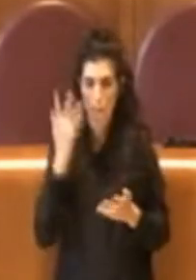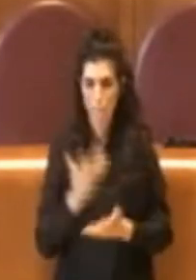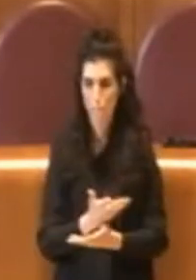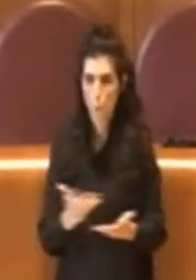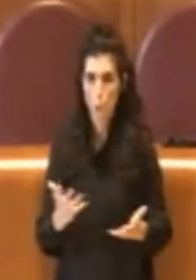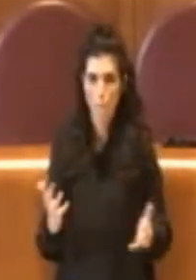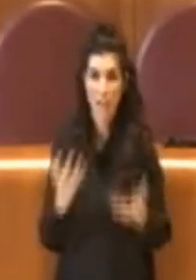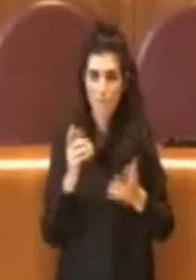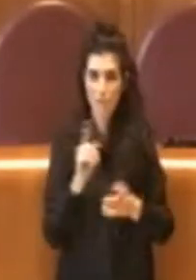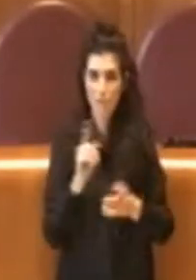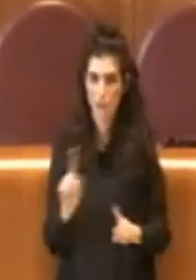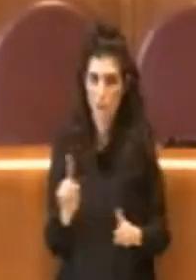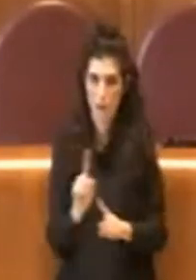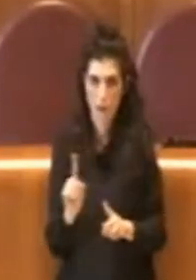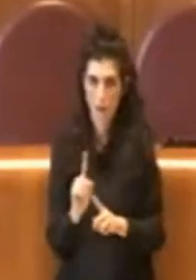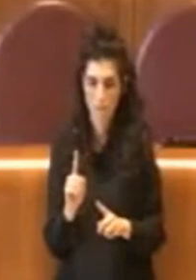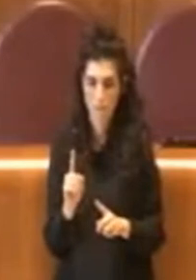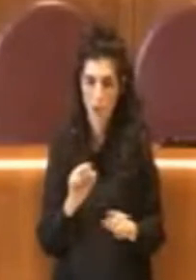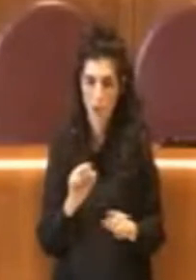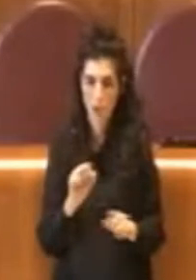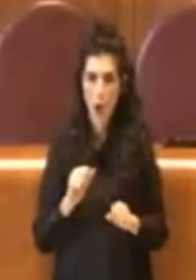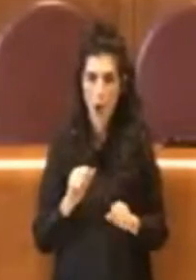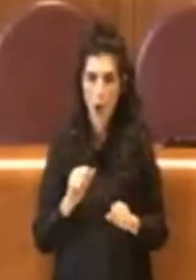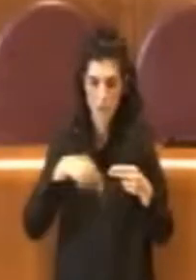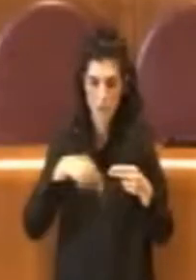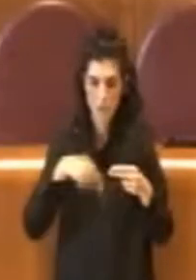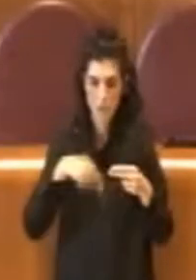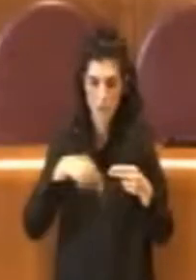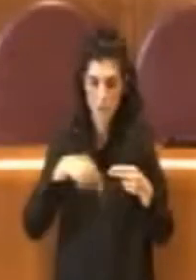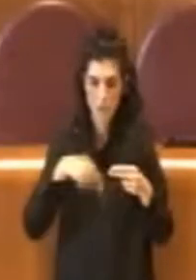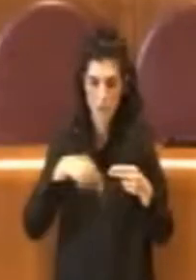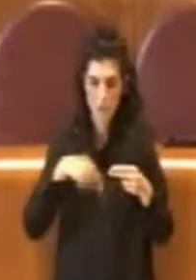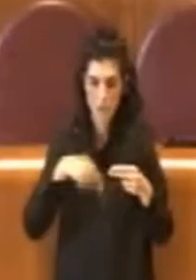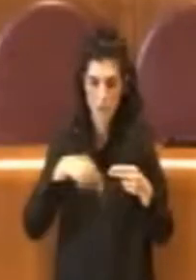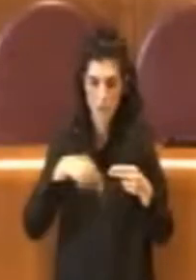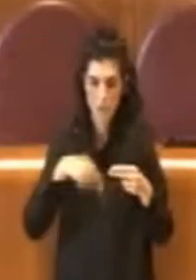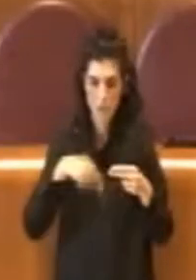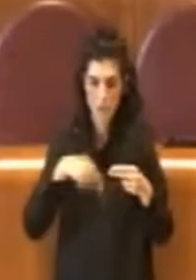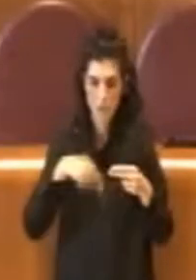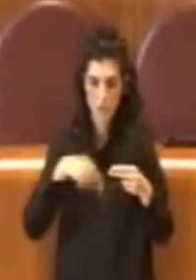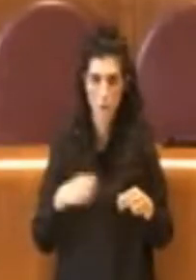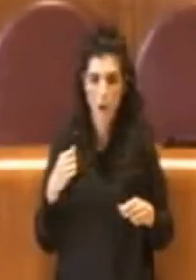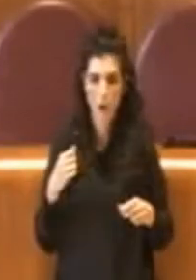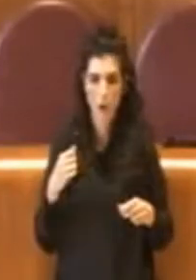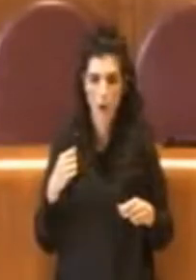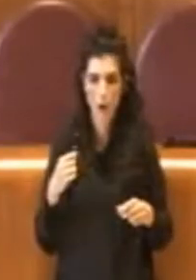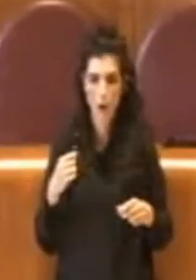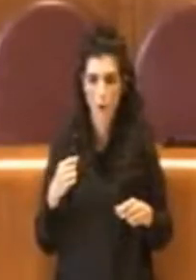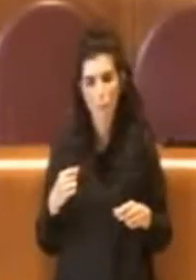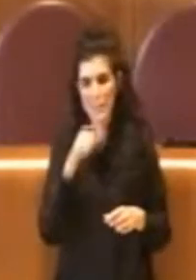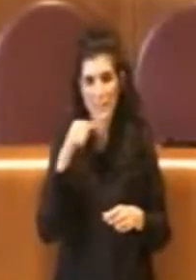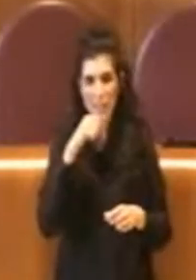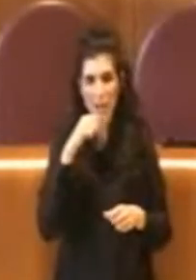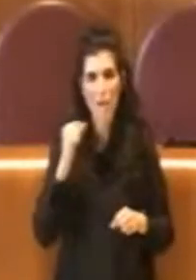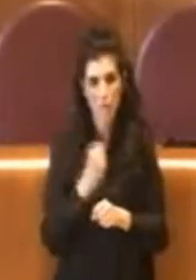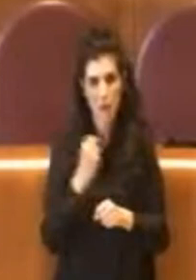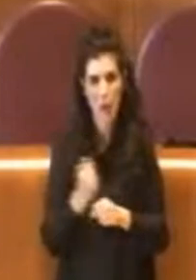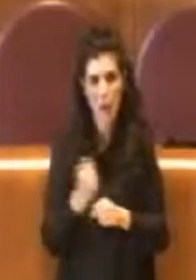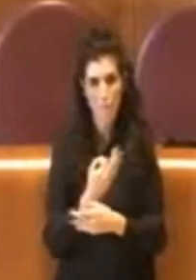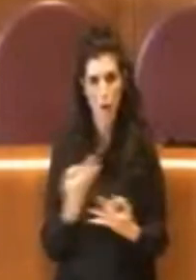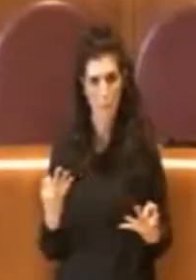amministrazione nelle condizioni di lavorare bene. Io sono convinto che